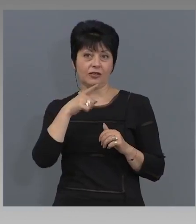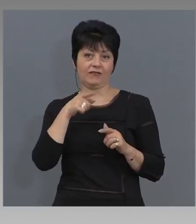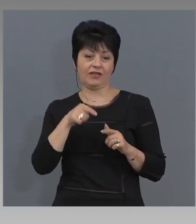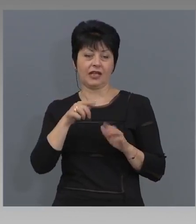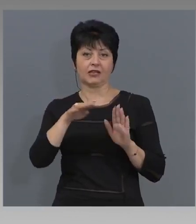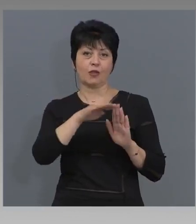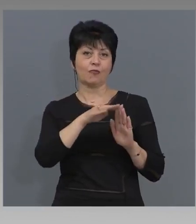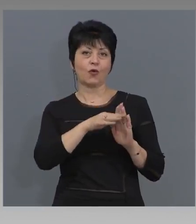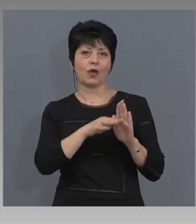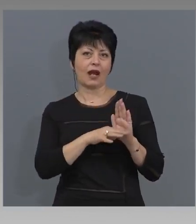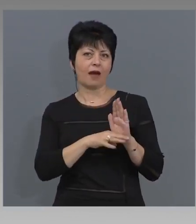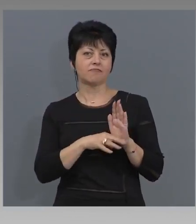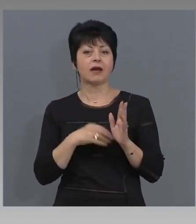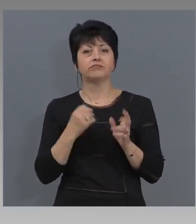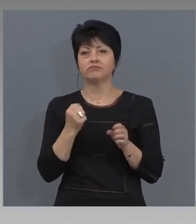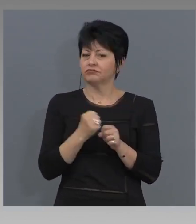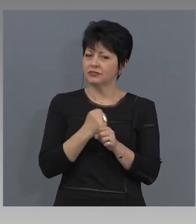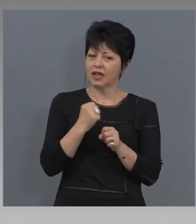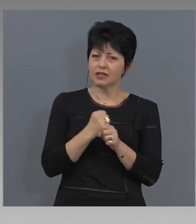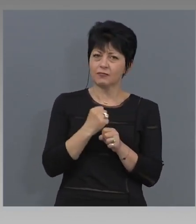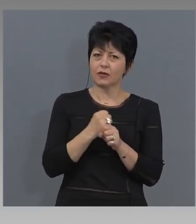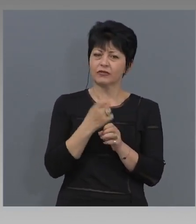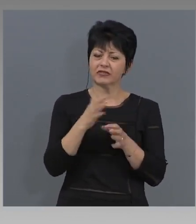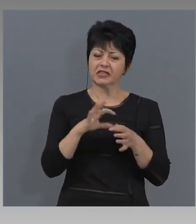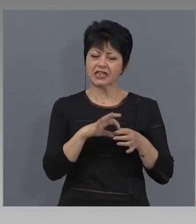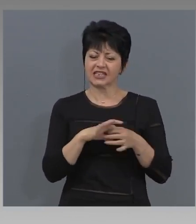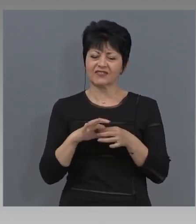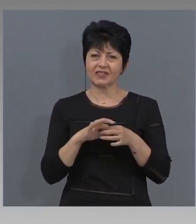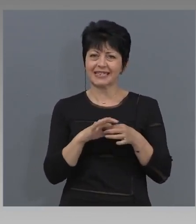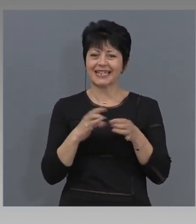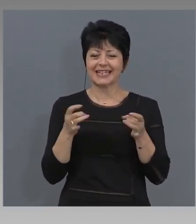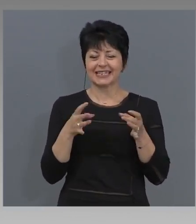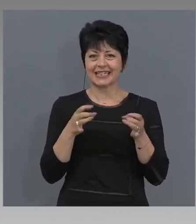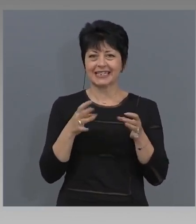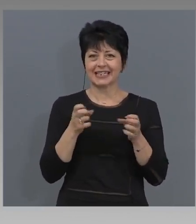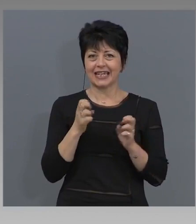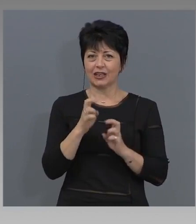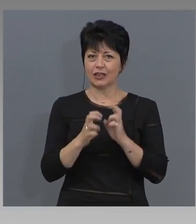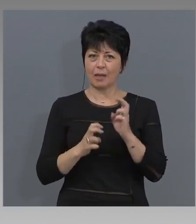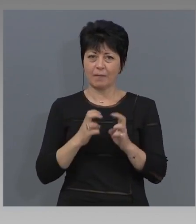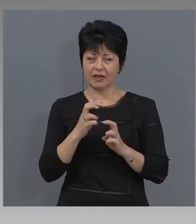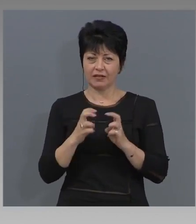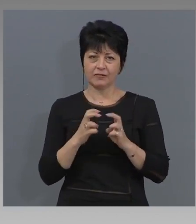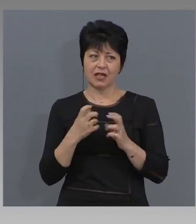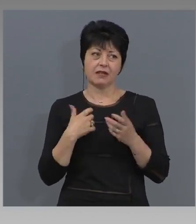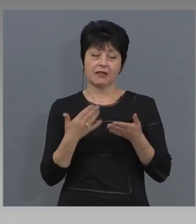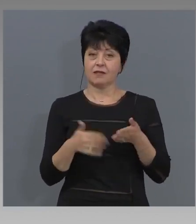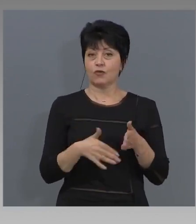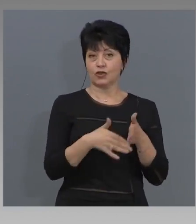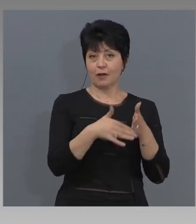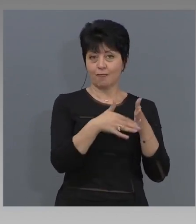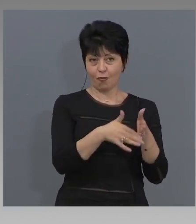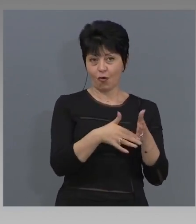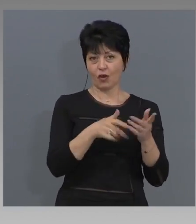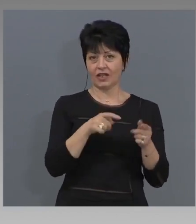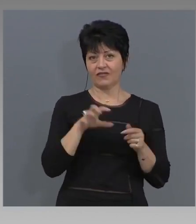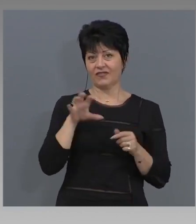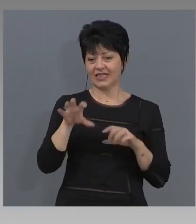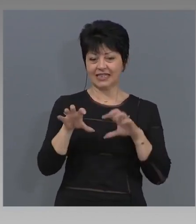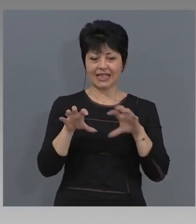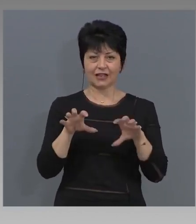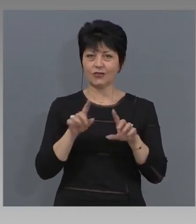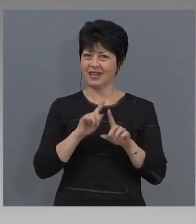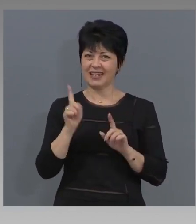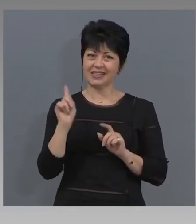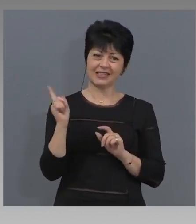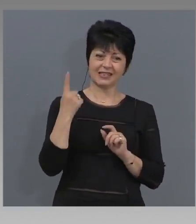Разработва се и мярка свързана с средните предприятия, която да подпомогне отново ликвидността в сектора, не само разбира се